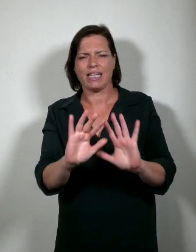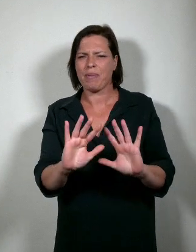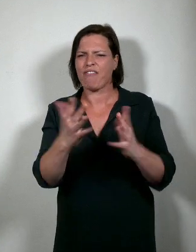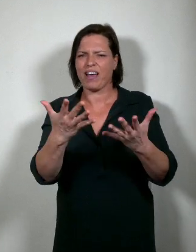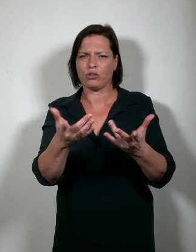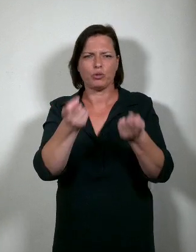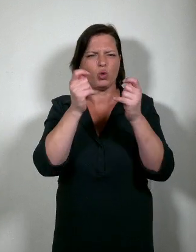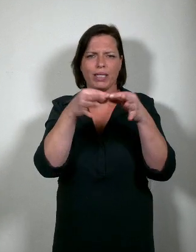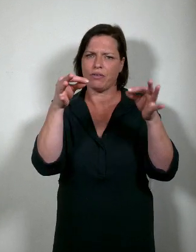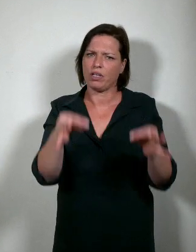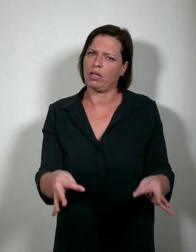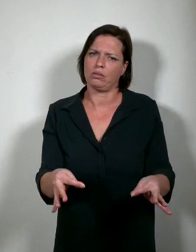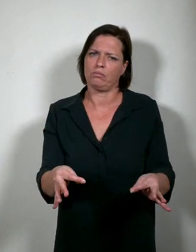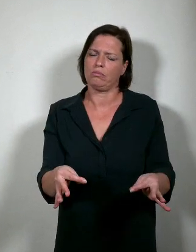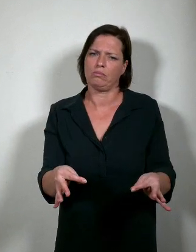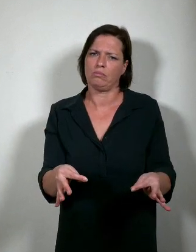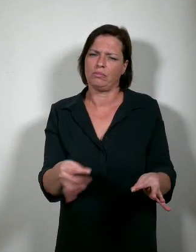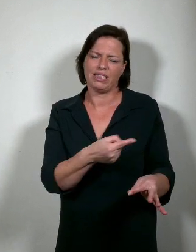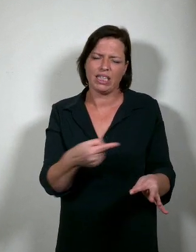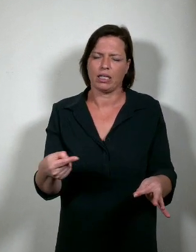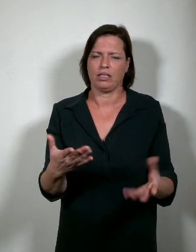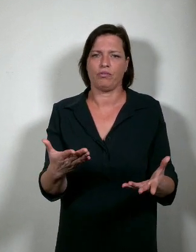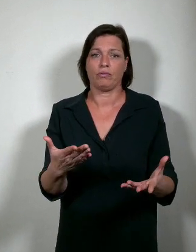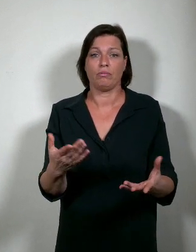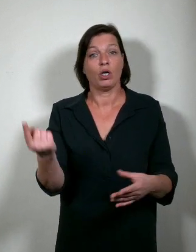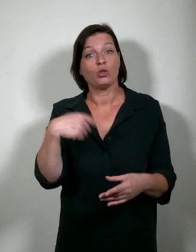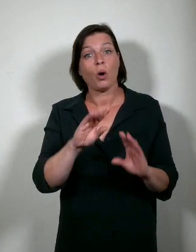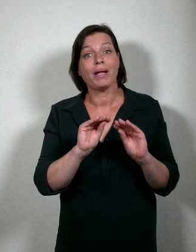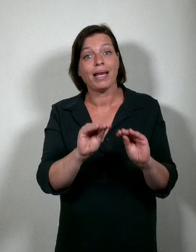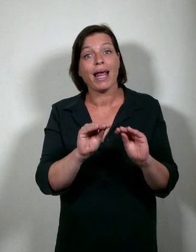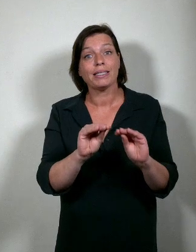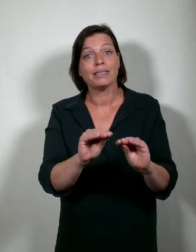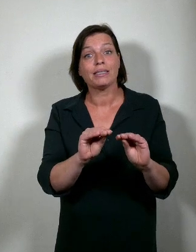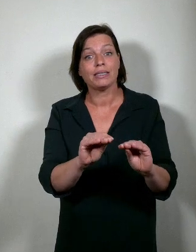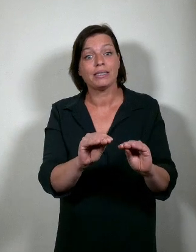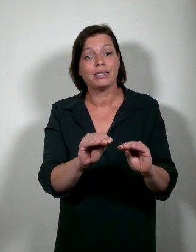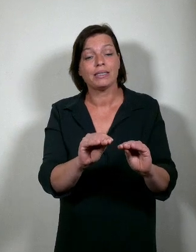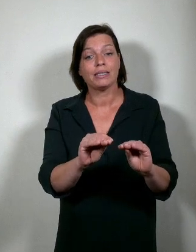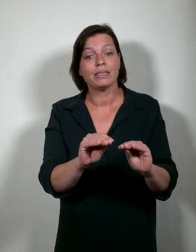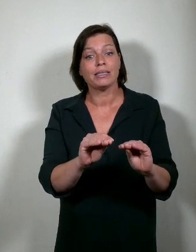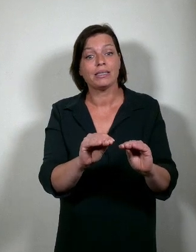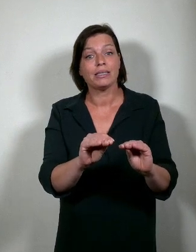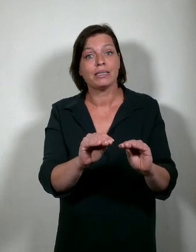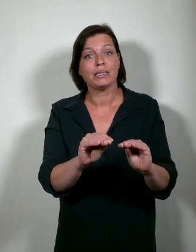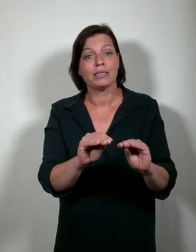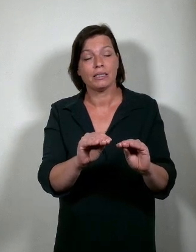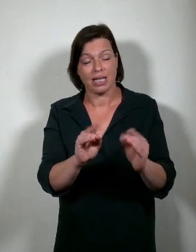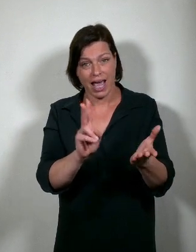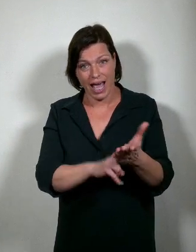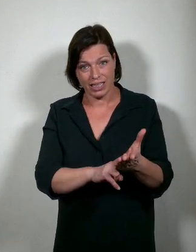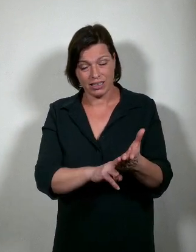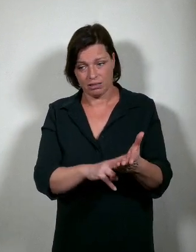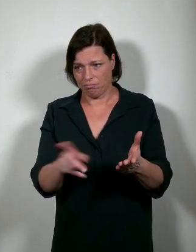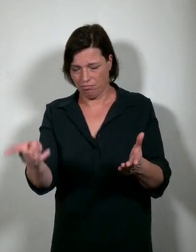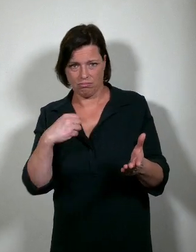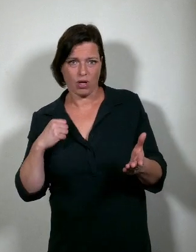studieresultaten met zich mee. Na de lessen komen, wanneer die on campus doorgaan, mee vormgeven aan